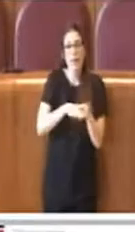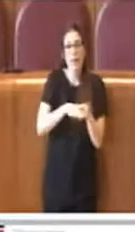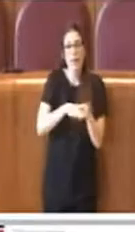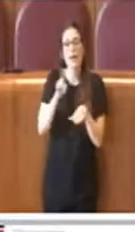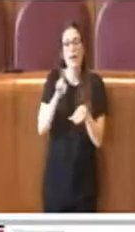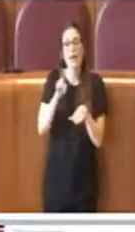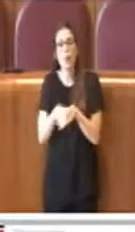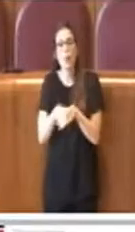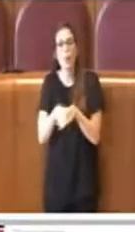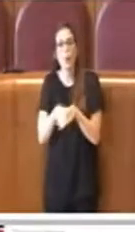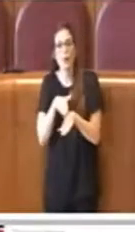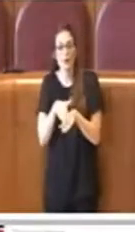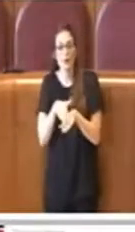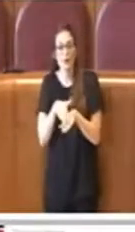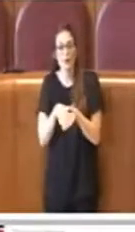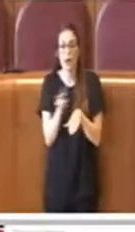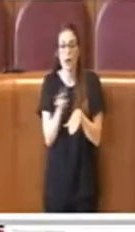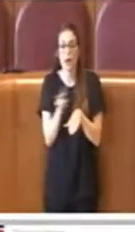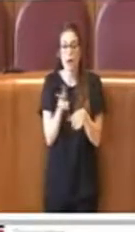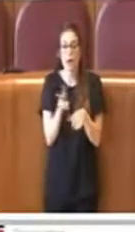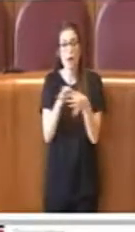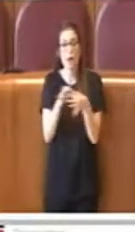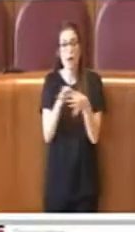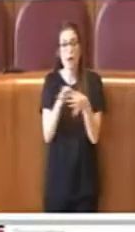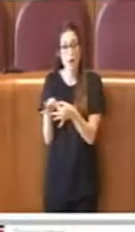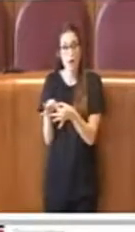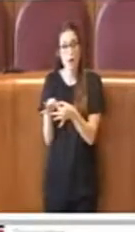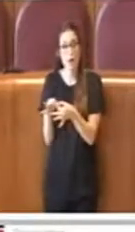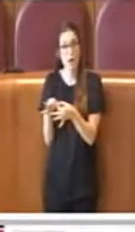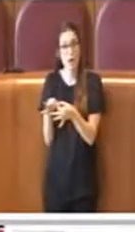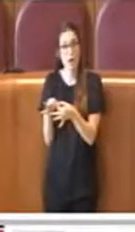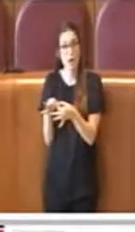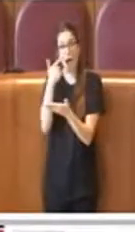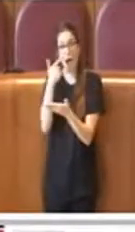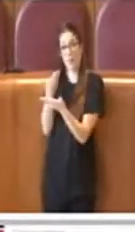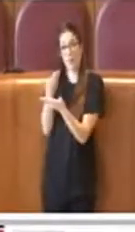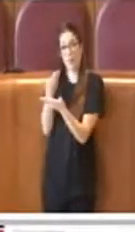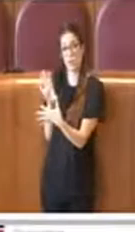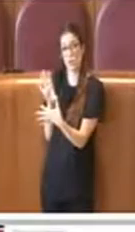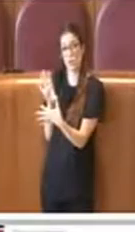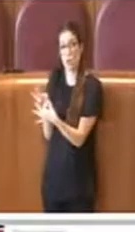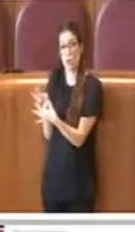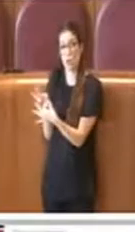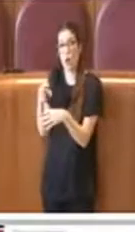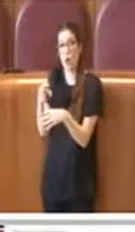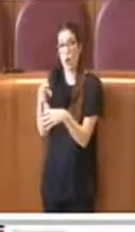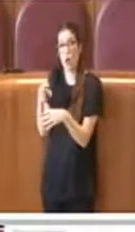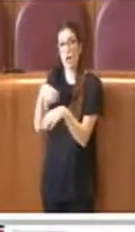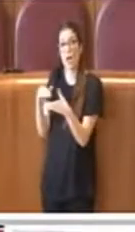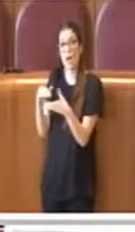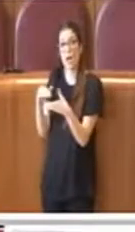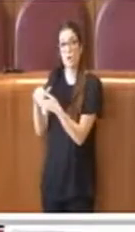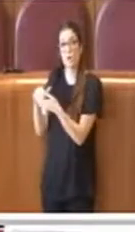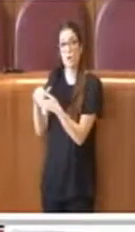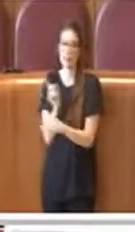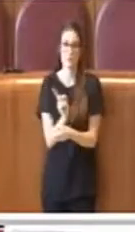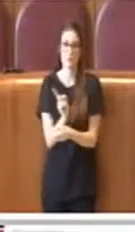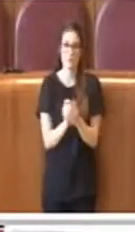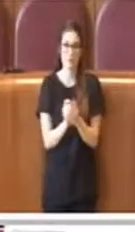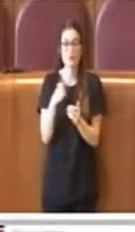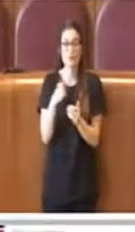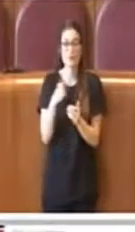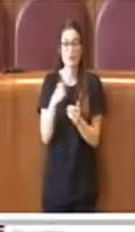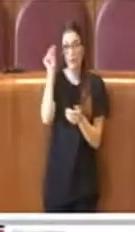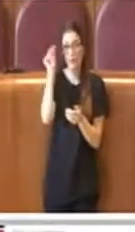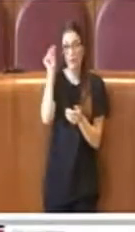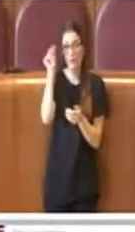competenza e non è legata e non può essere legata all'adesione o meno ad organismi associativi. Quindi viene riconosciuto